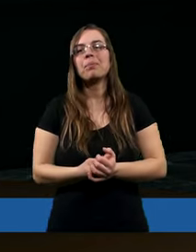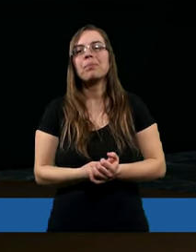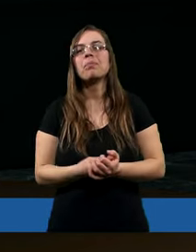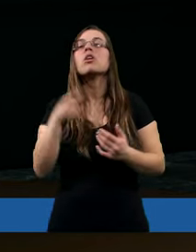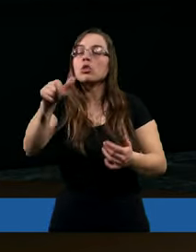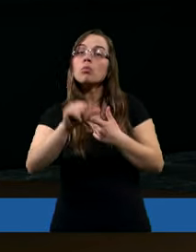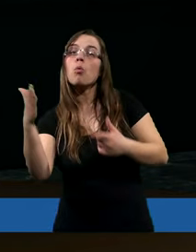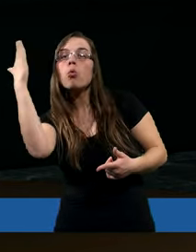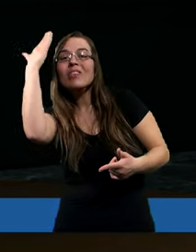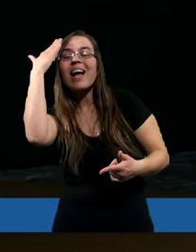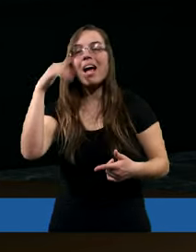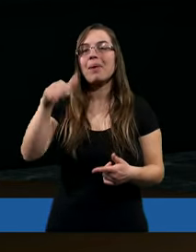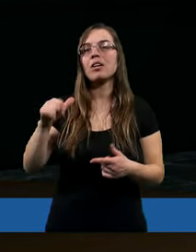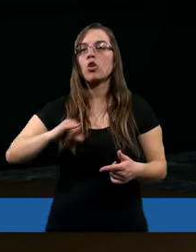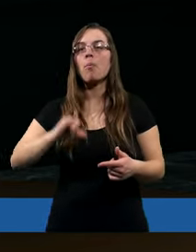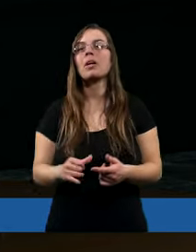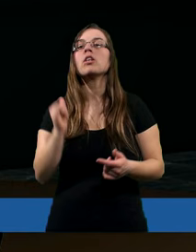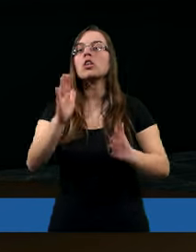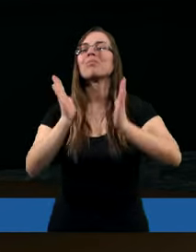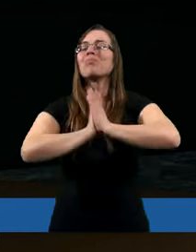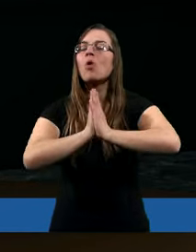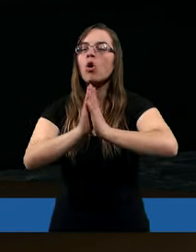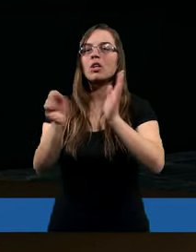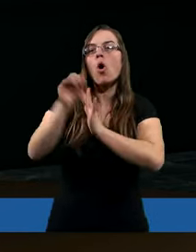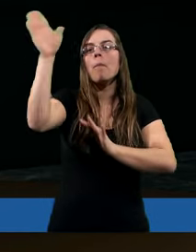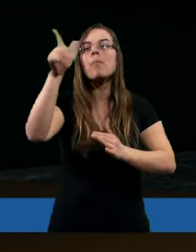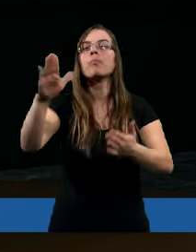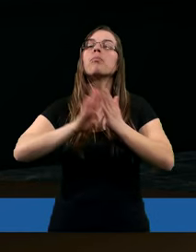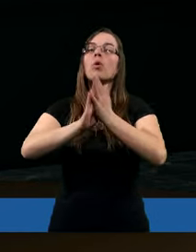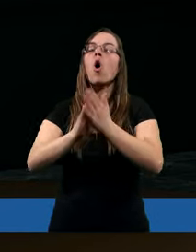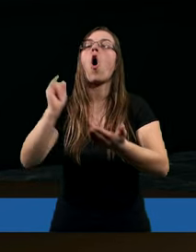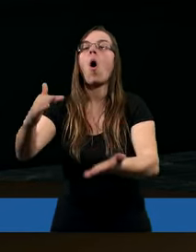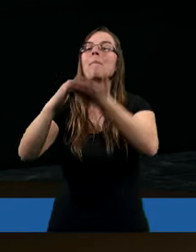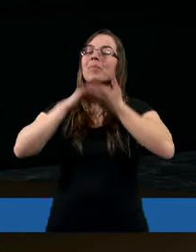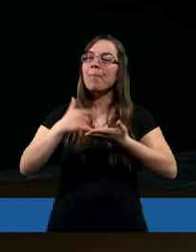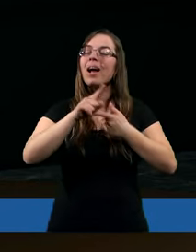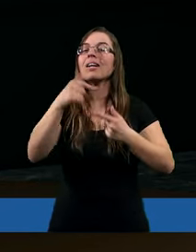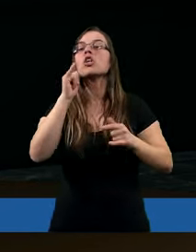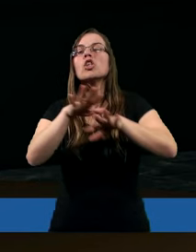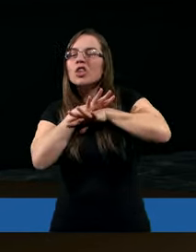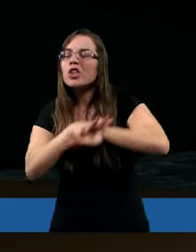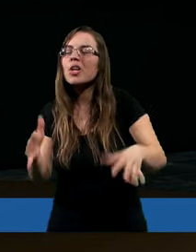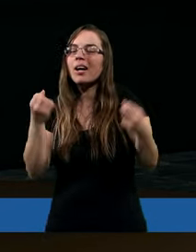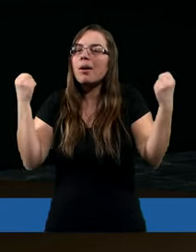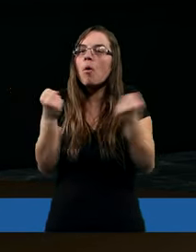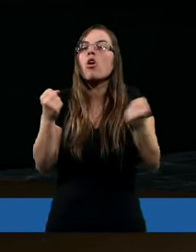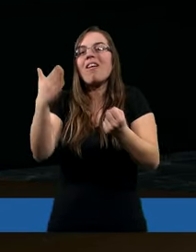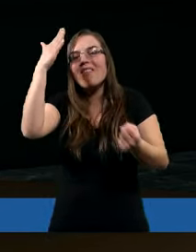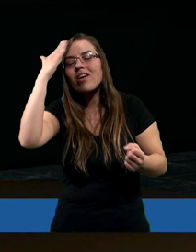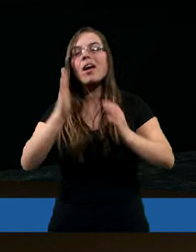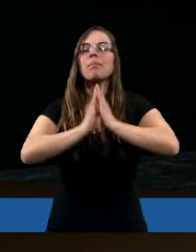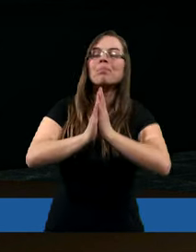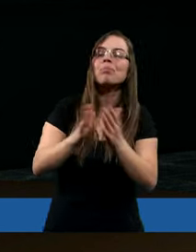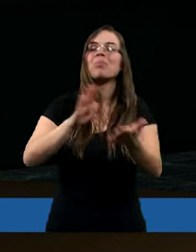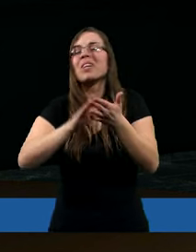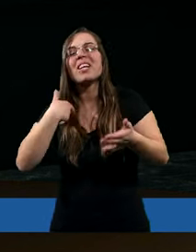człowiek, kiedy sobie to uświadamia, to przychodzi do Boga i prosi o przebaczenie. Ale to jest szczere przebaczenie. Panie Boże, przebacz mi to, co robiłem, bo wiem, że to